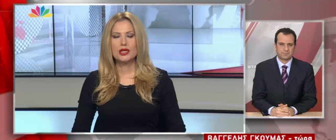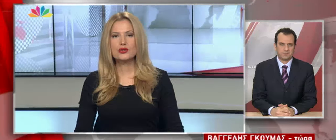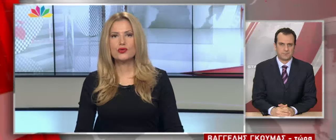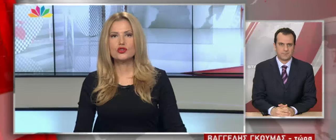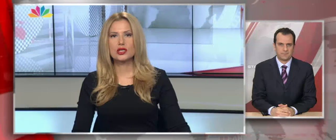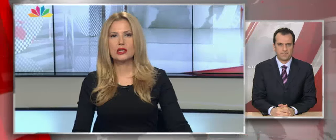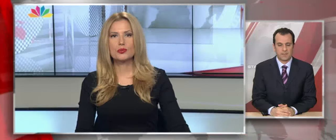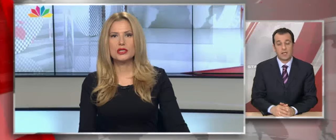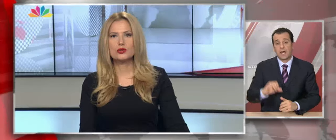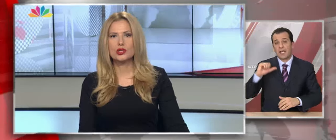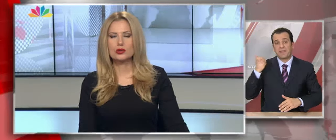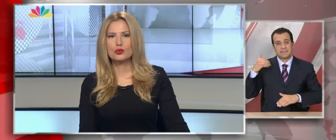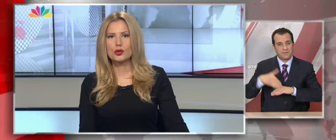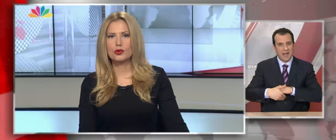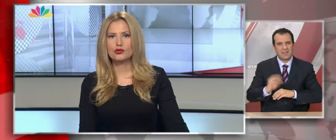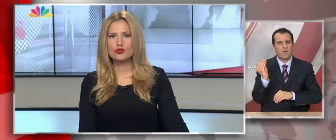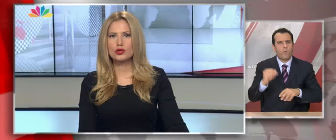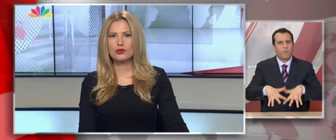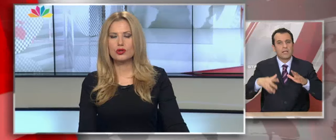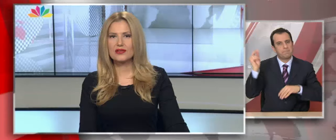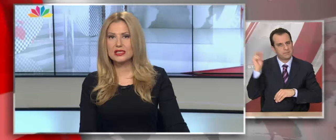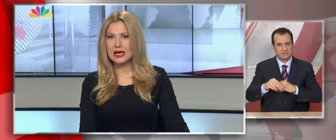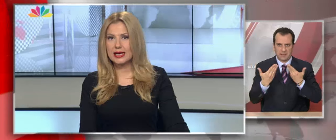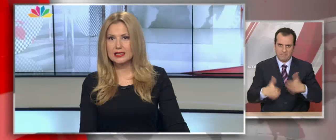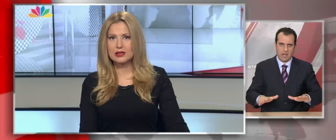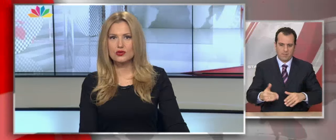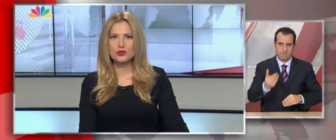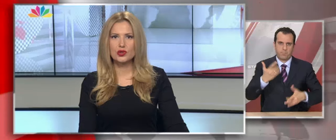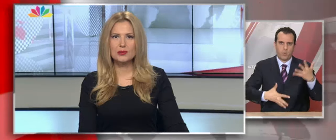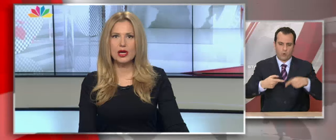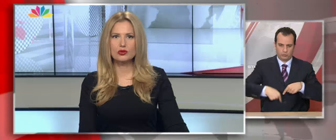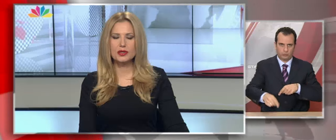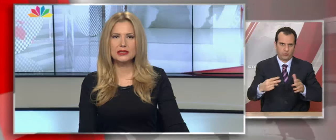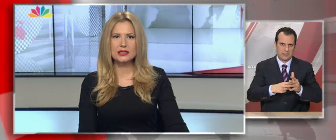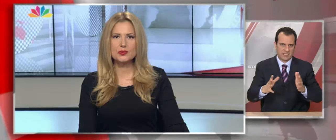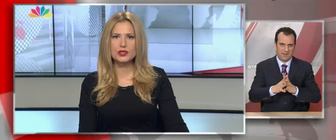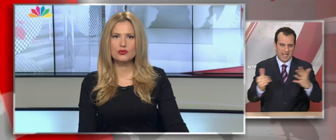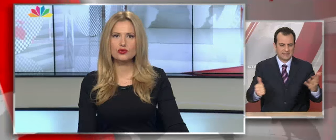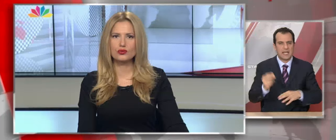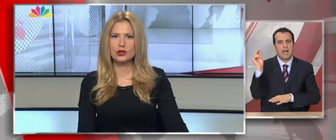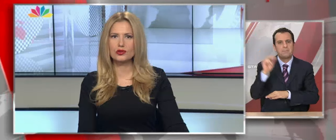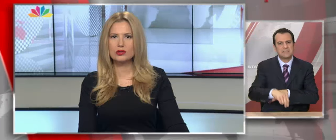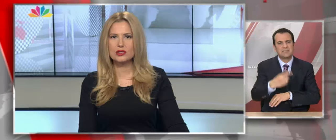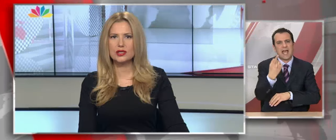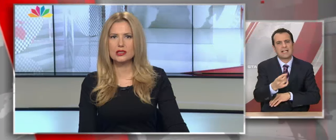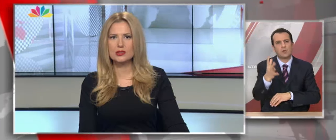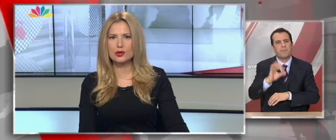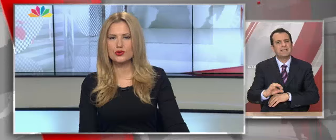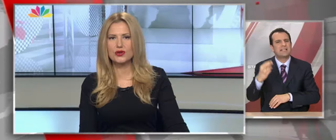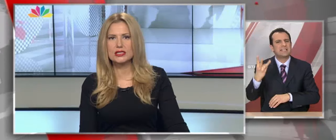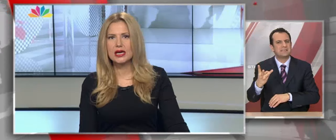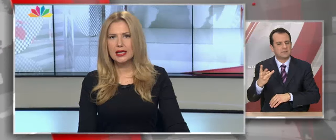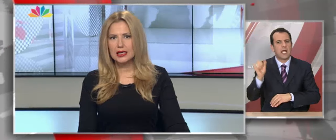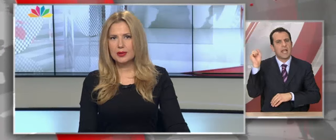Πράσινο φως για την υλοποίηση του κρατικού προϋπολογισμού για το 2016 έδωσε η Βουλή με 153 ψήφους των βουλευτών της κυβερνητικής